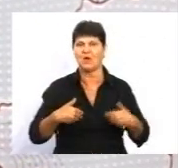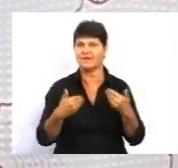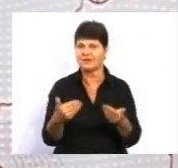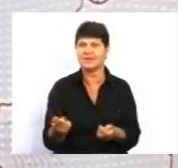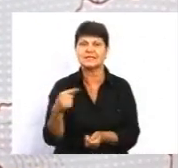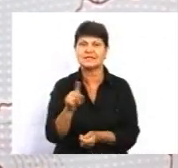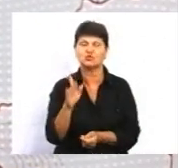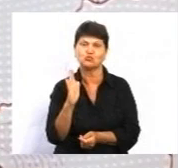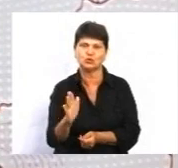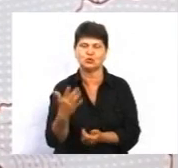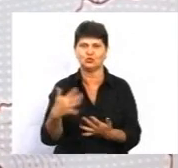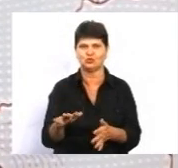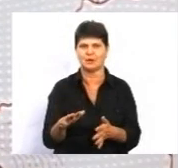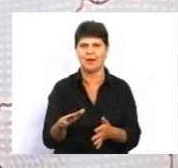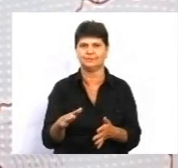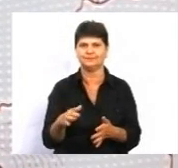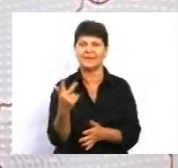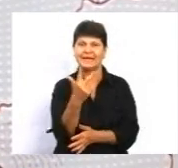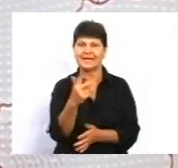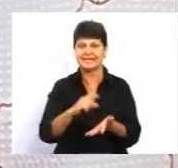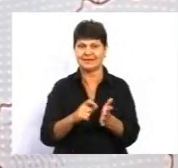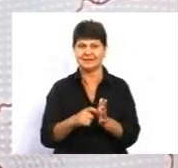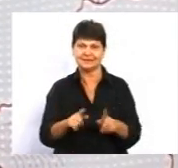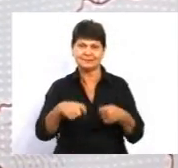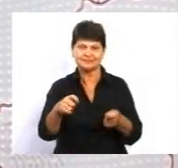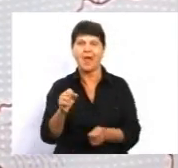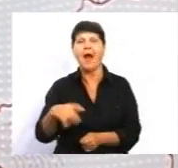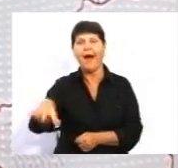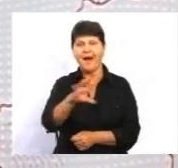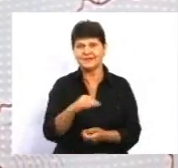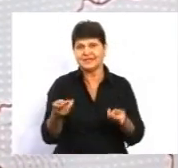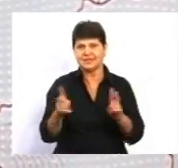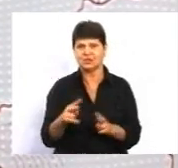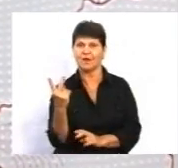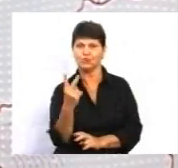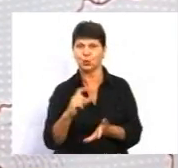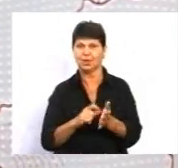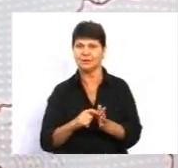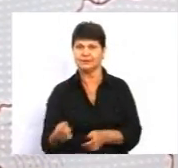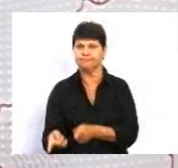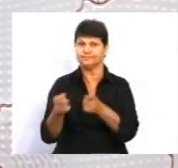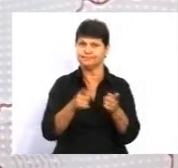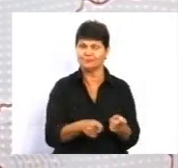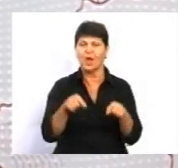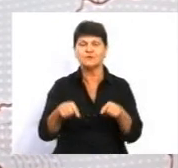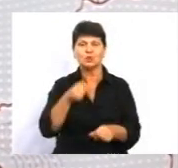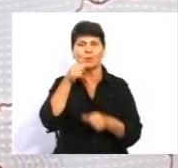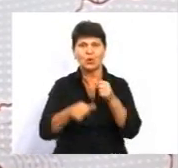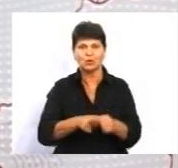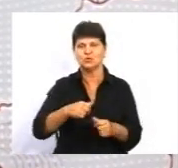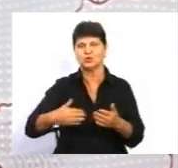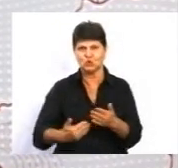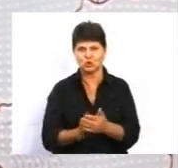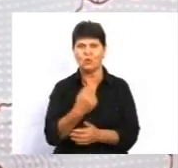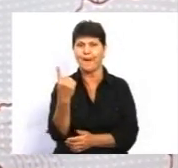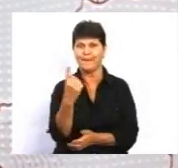вони будуть вже торувати нам третій клас, а всі решта йдуть в другий клас. І в цьому році ми знову таки набираємо